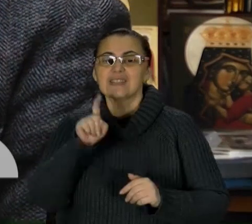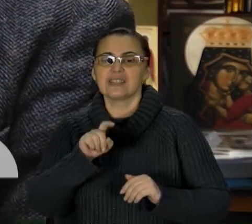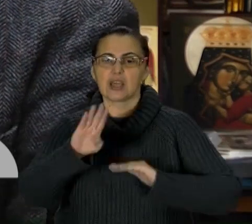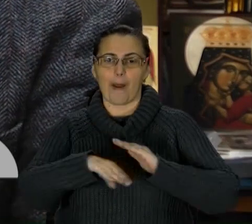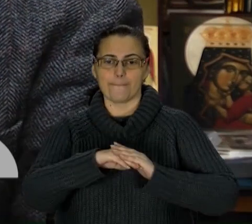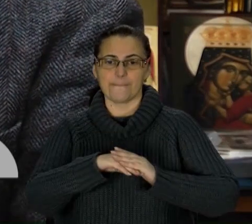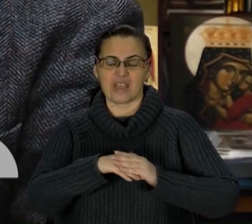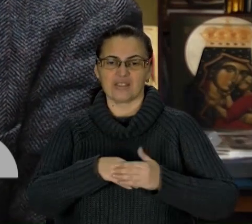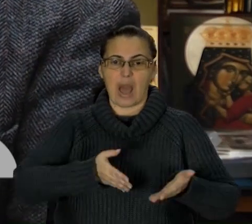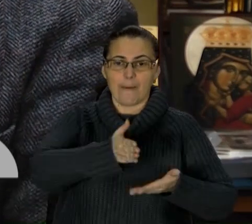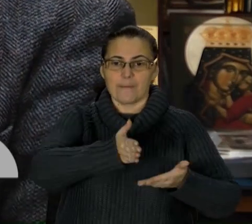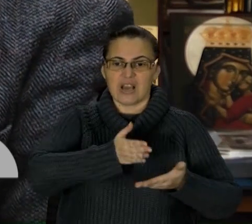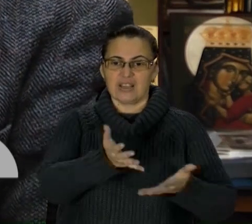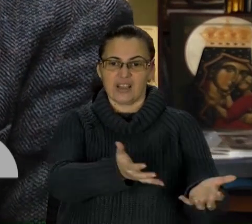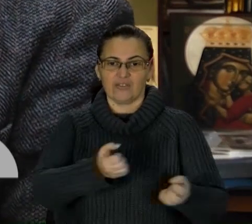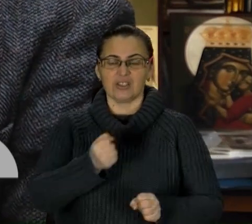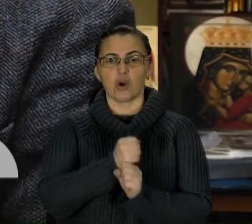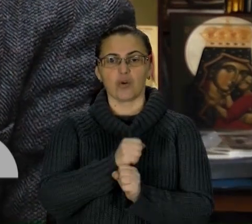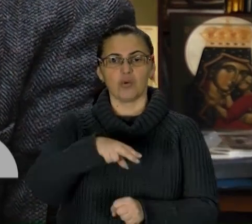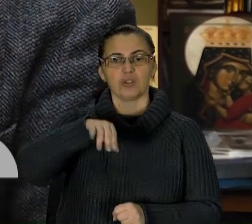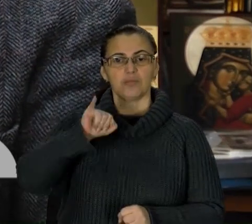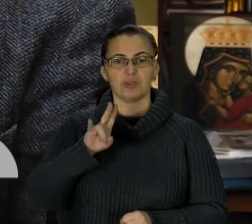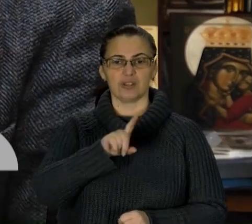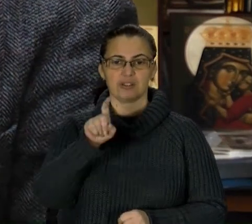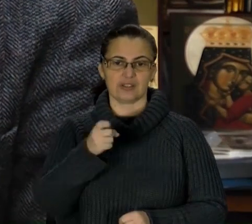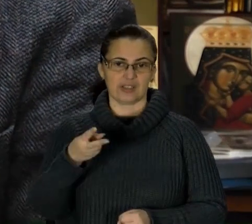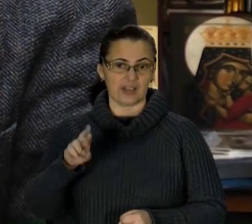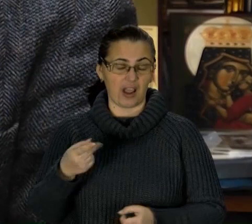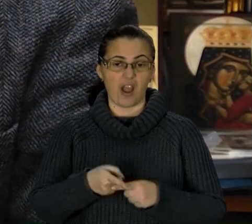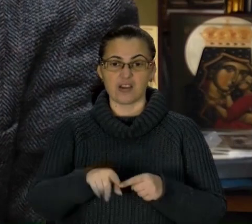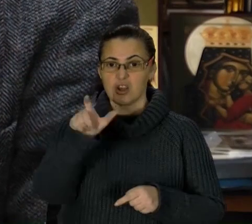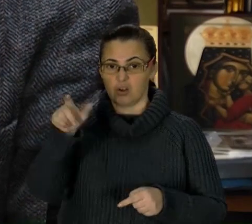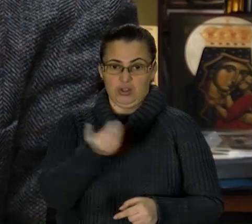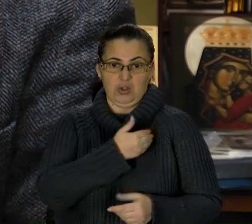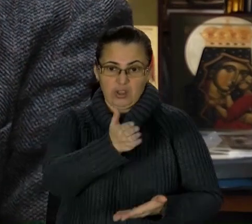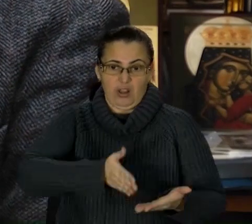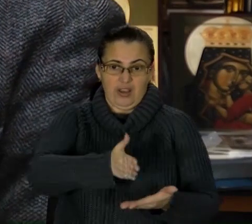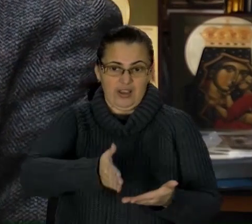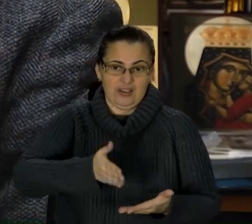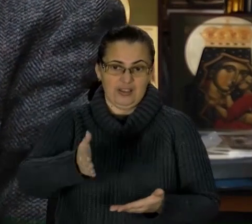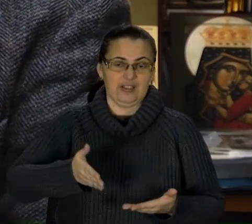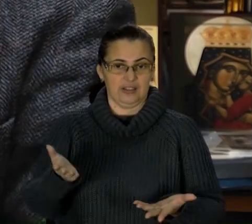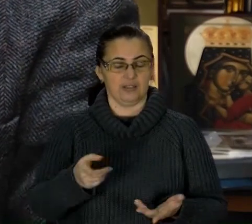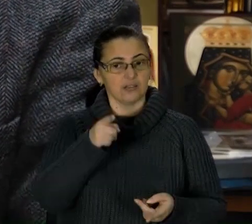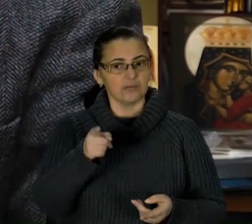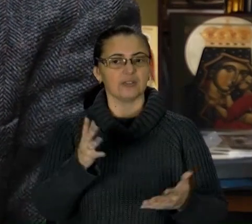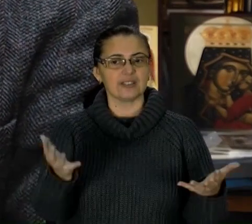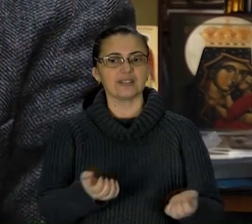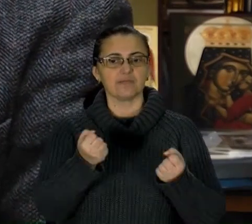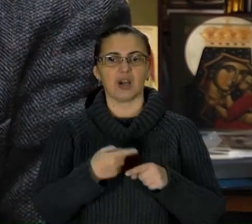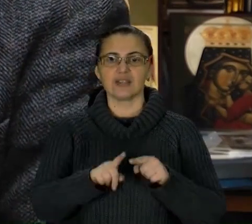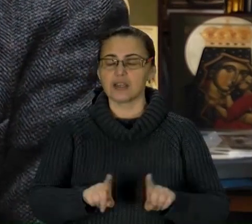витягнув твори, пінзелі, які вже люди збиралися різати пилами на друва. Він їх спас. Це